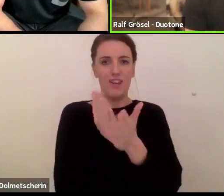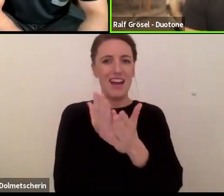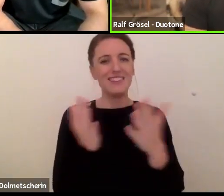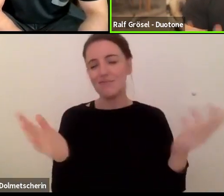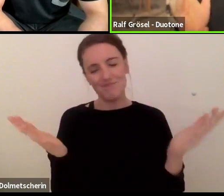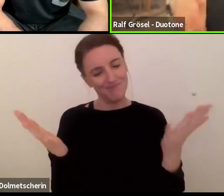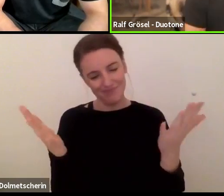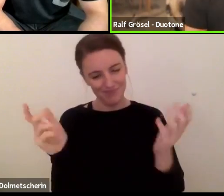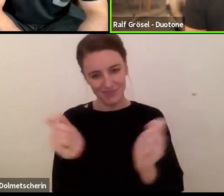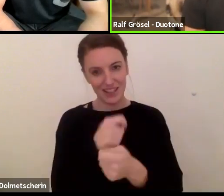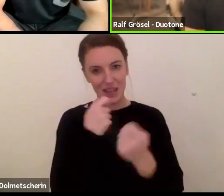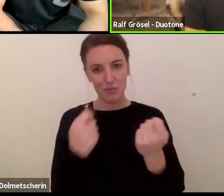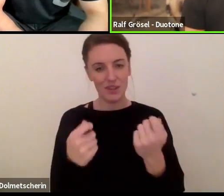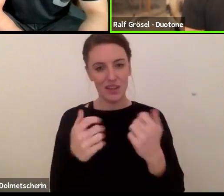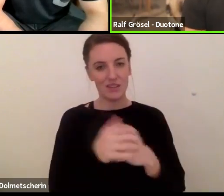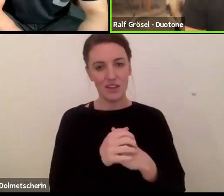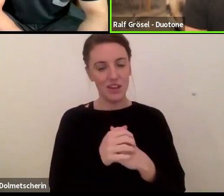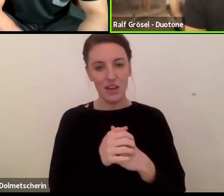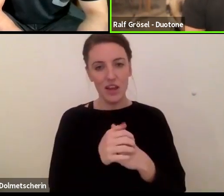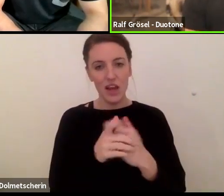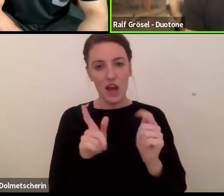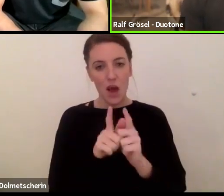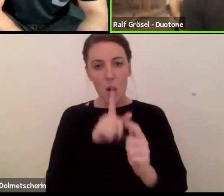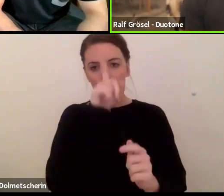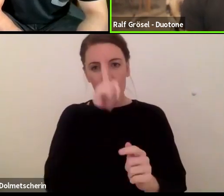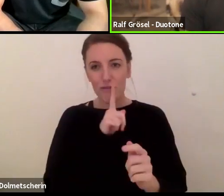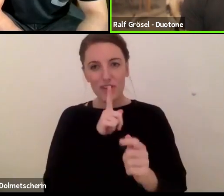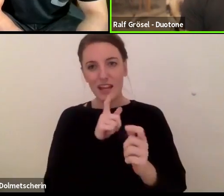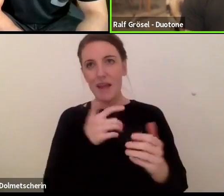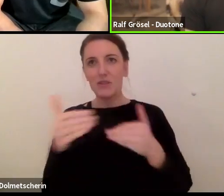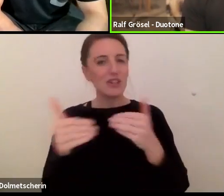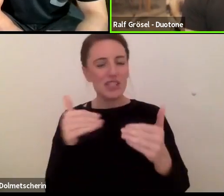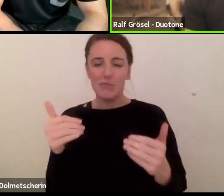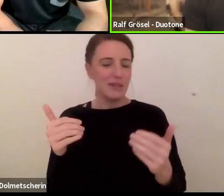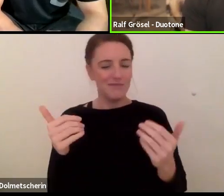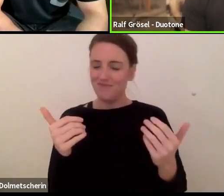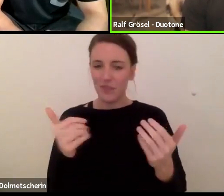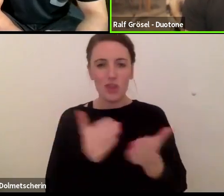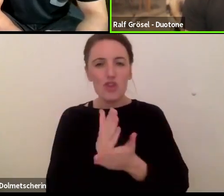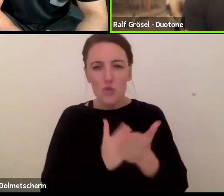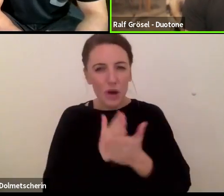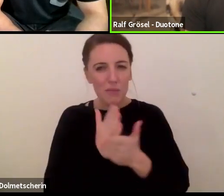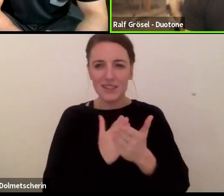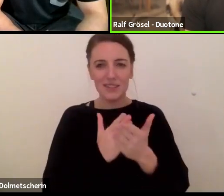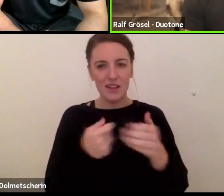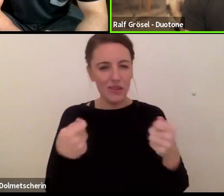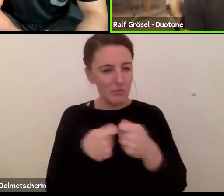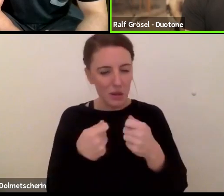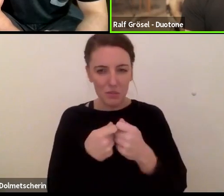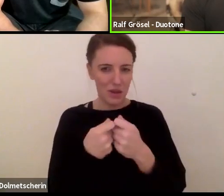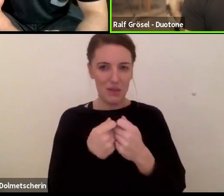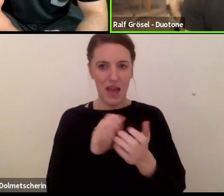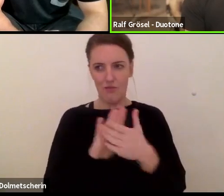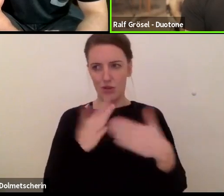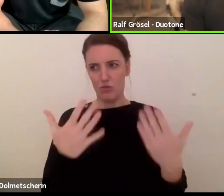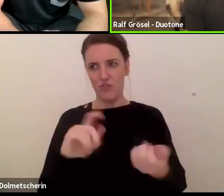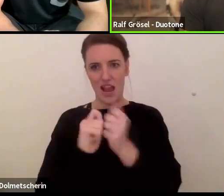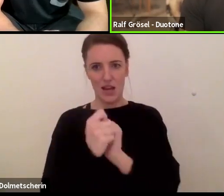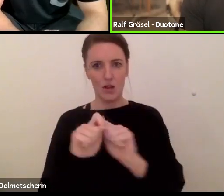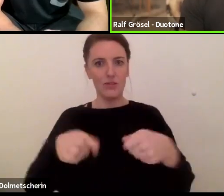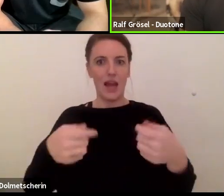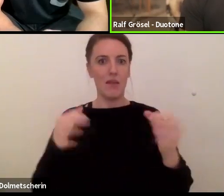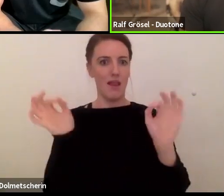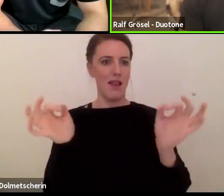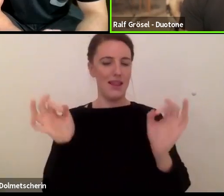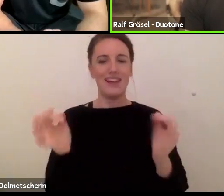was auch immer, Dickenrücklage verschiebe ich, Profil, die Durchmesser ändere ich oder sonst irgendetwas. Es ist die